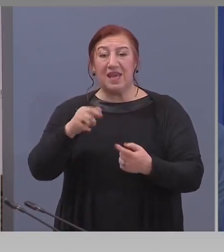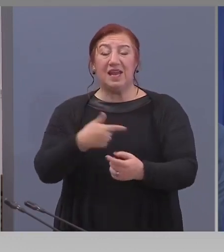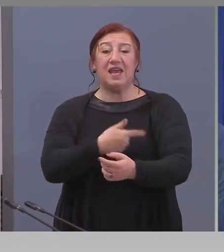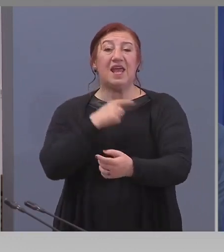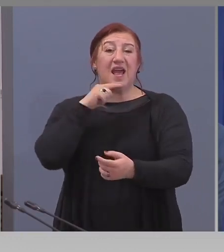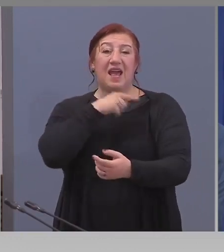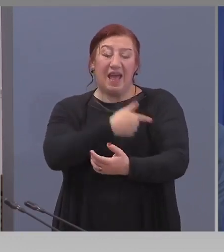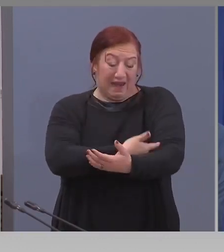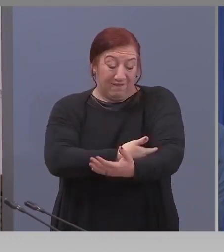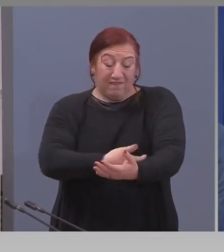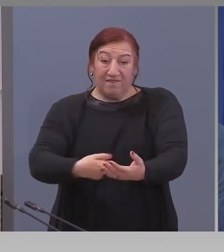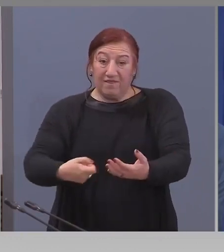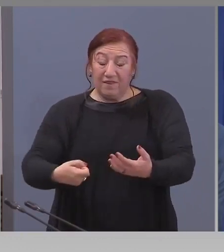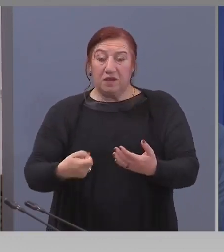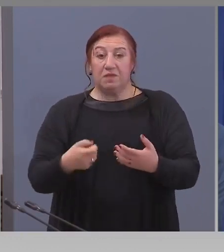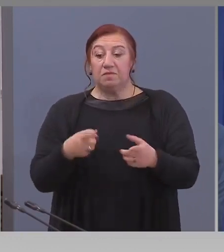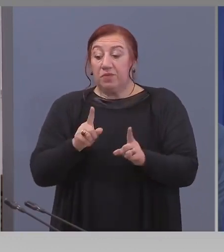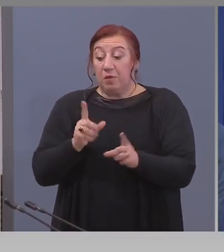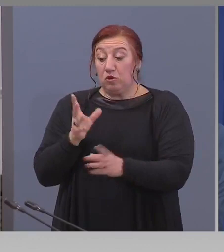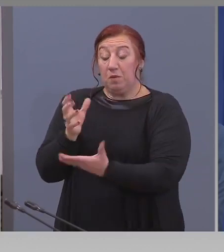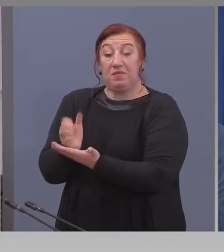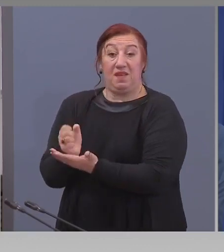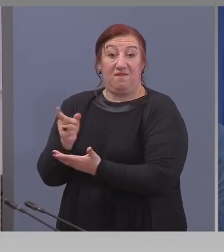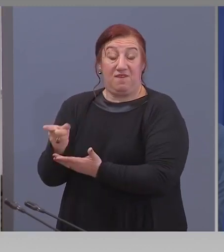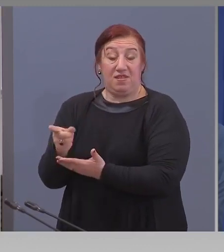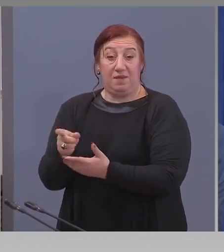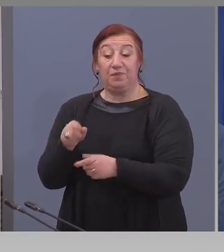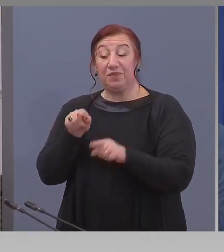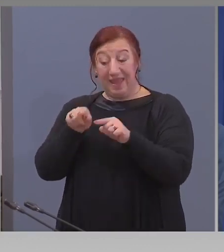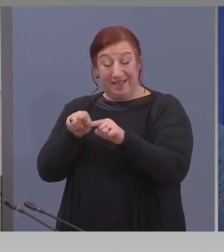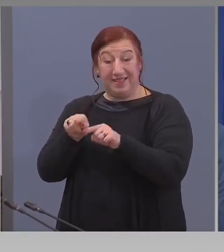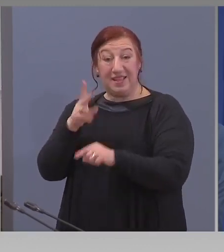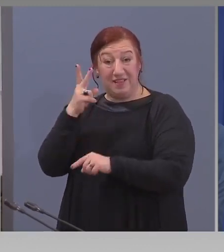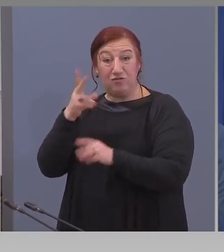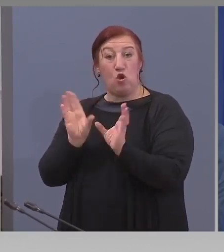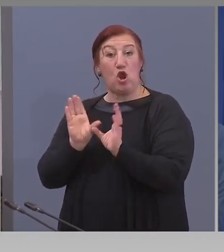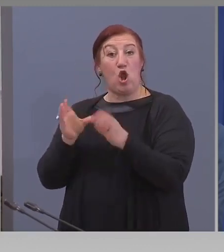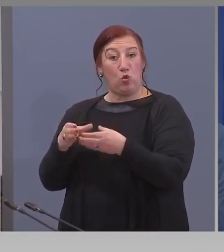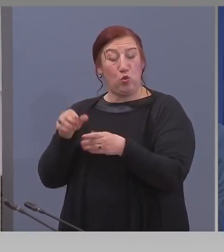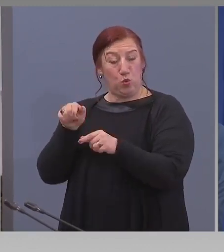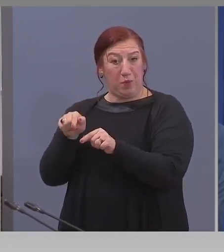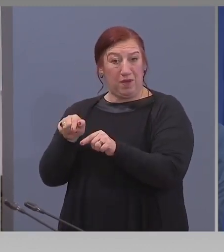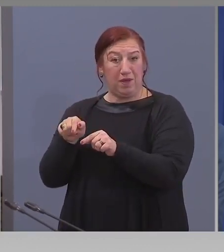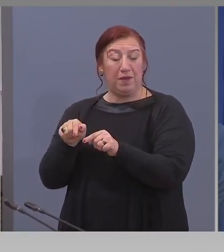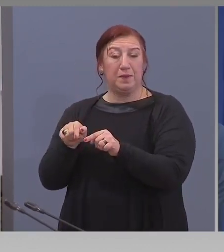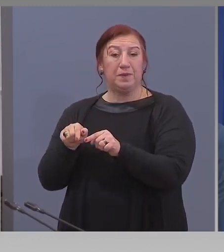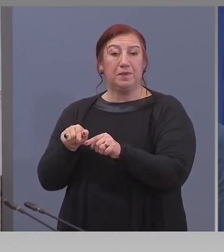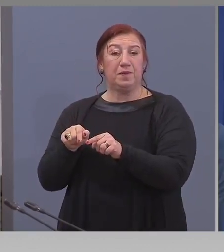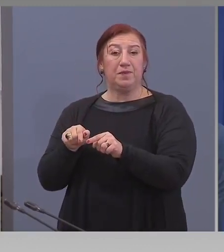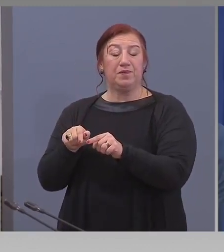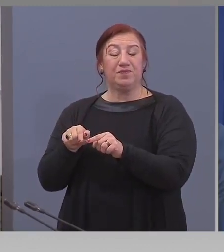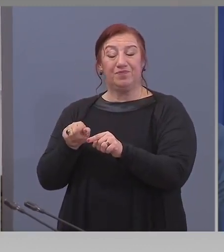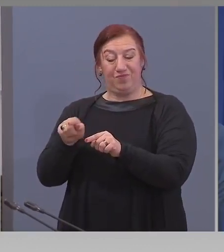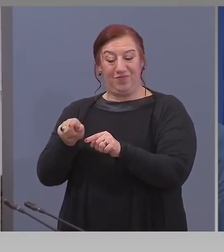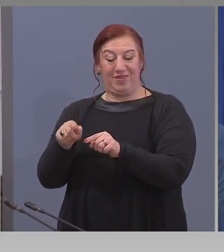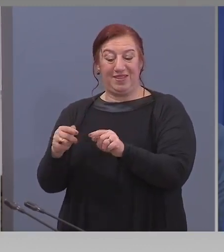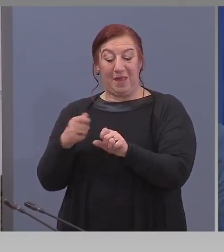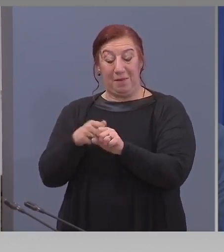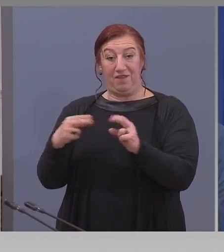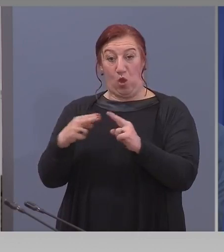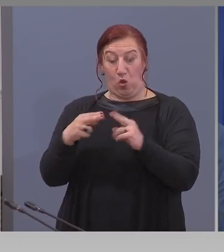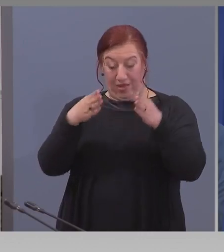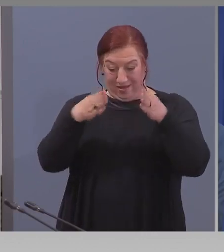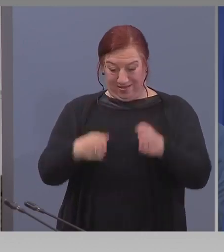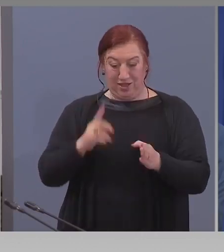и всъщност тази втора група контактни, ако се